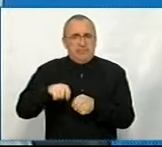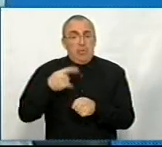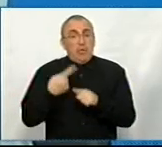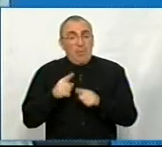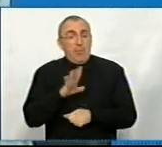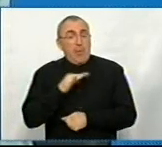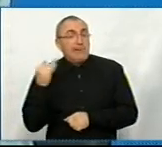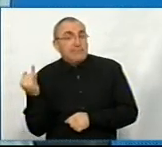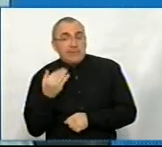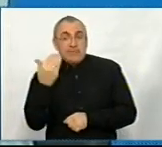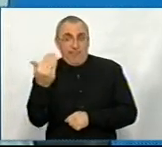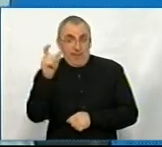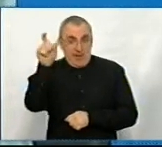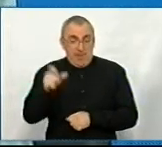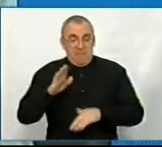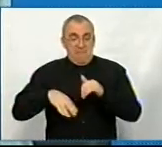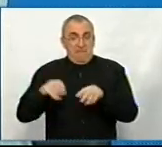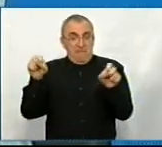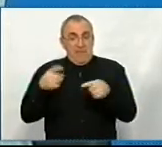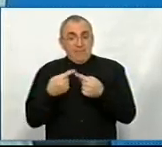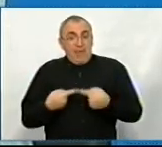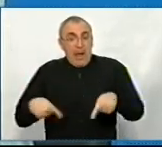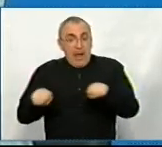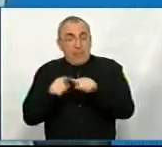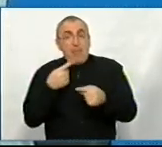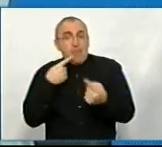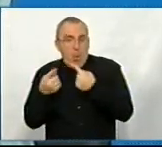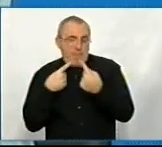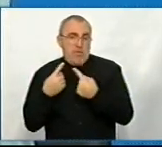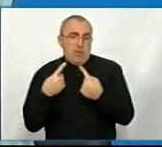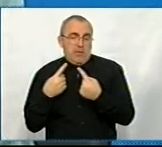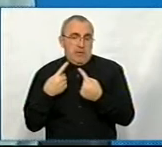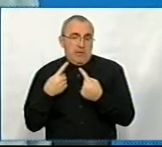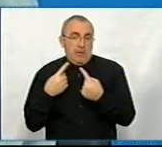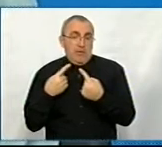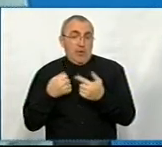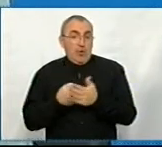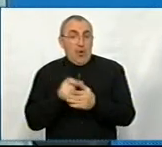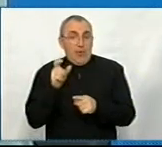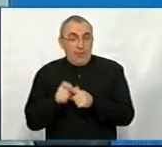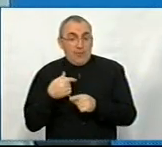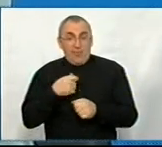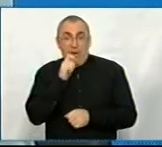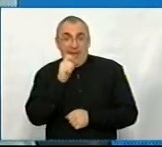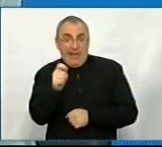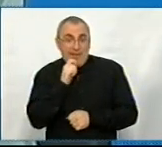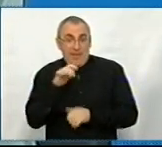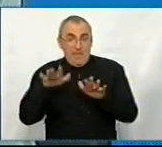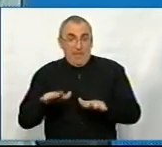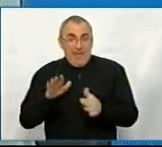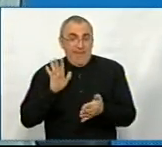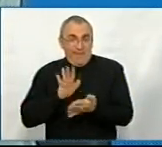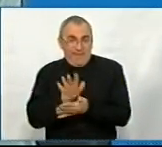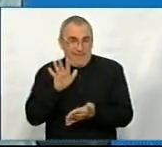тому було б дуже цікаво з вами, як і з фахівцем, у цій галузі поговорити. І, до речі, в своєму інтерв'ю одному із місцевих